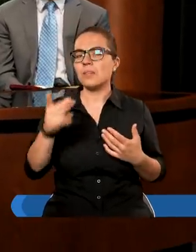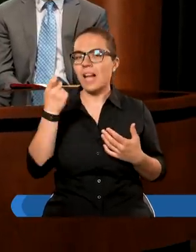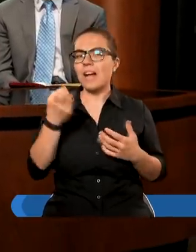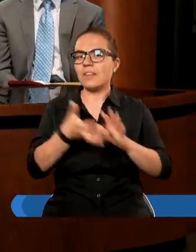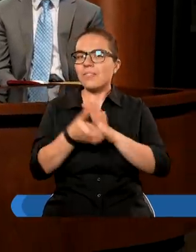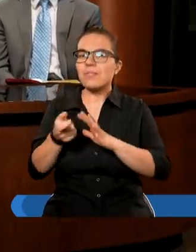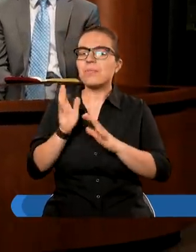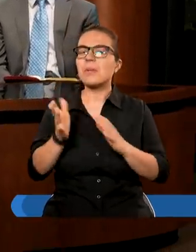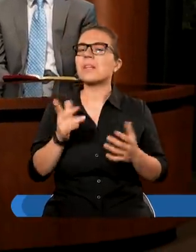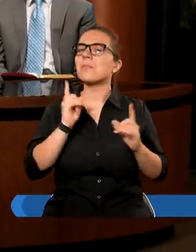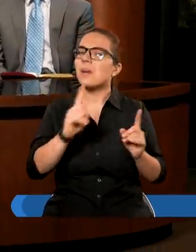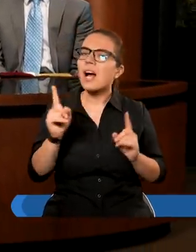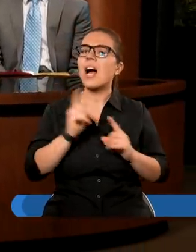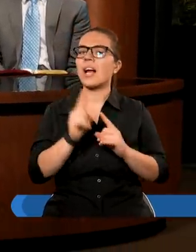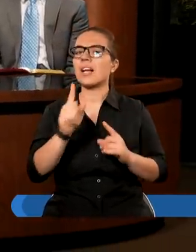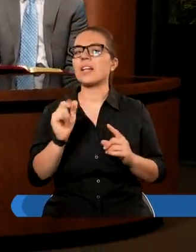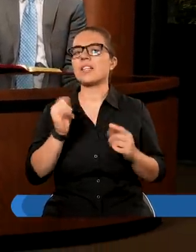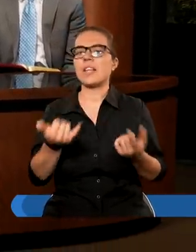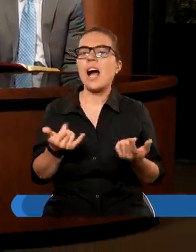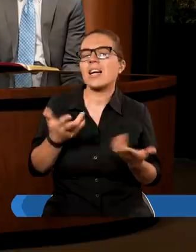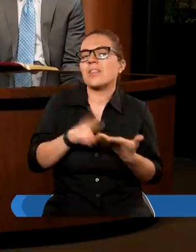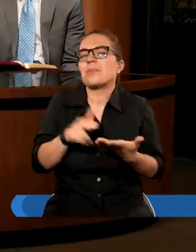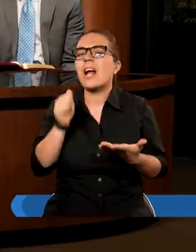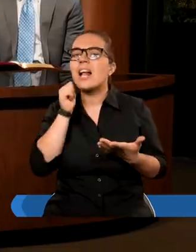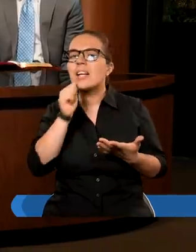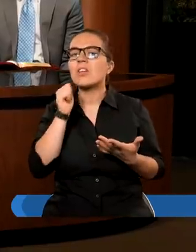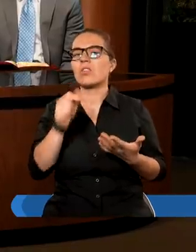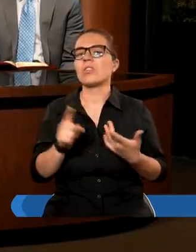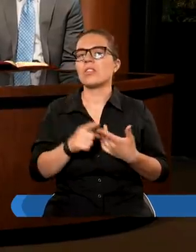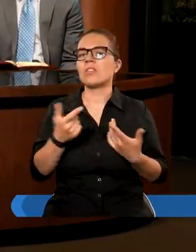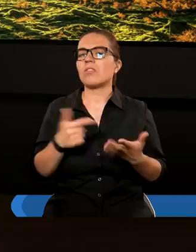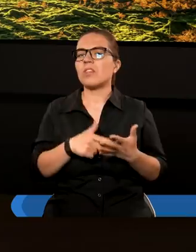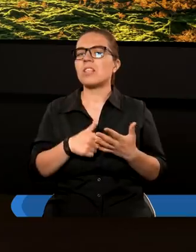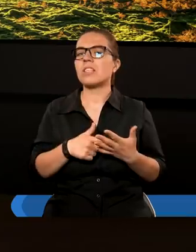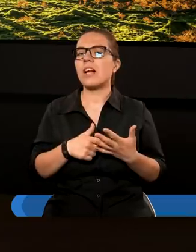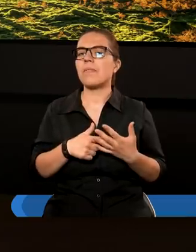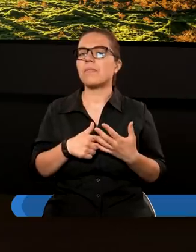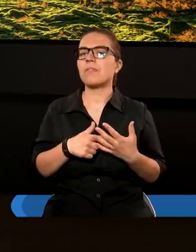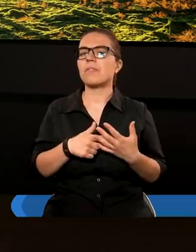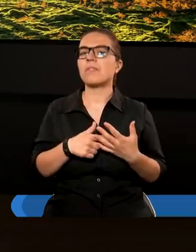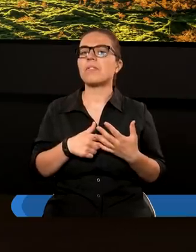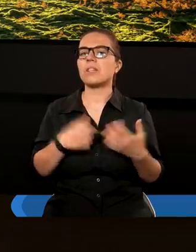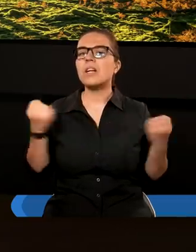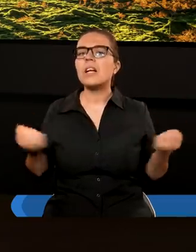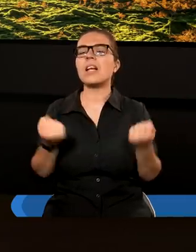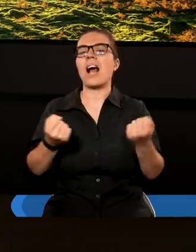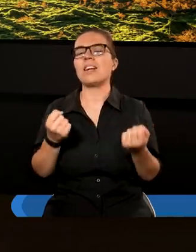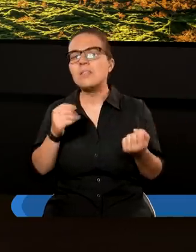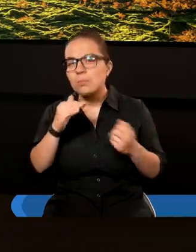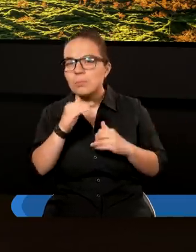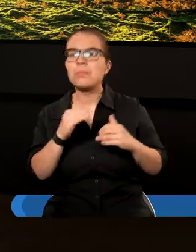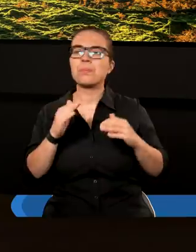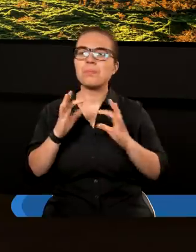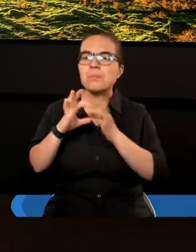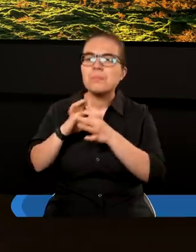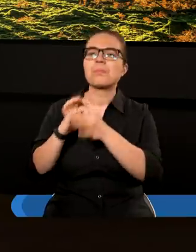sięgniemy, ale drodzy, w jaki sposób na co dzień staracie się budować swoją wiarę,